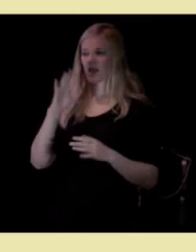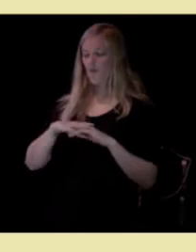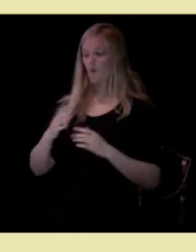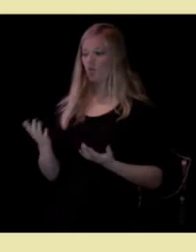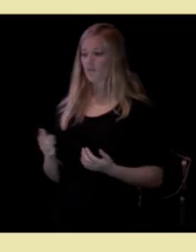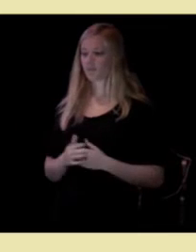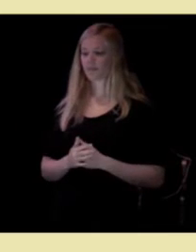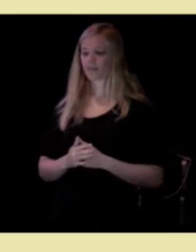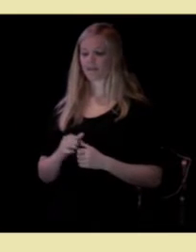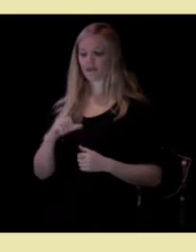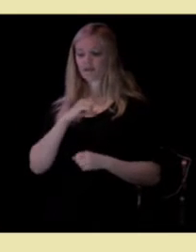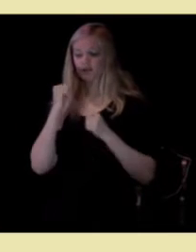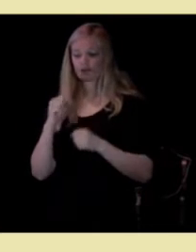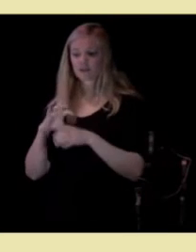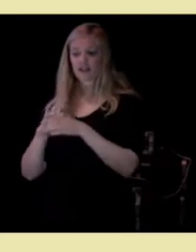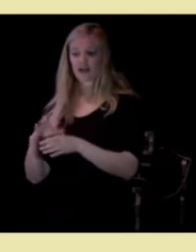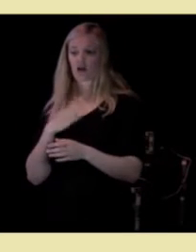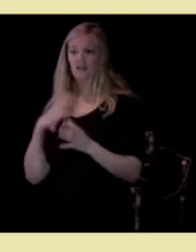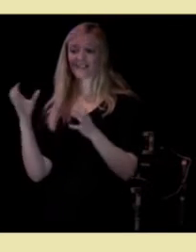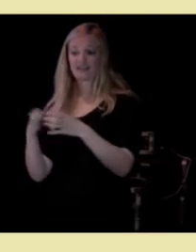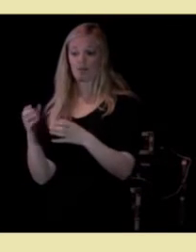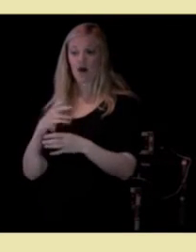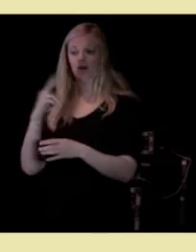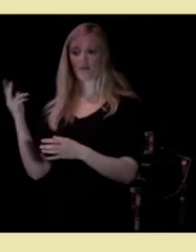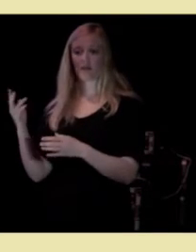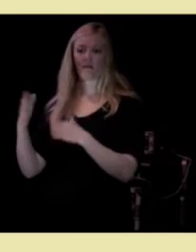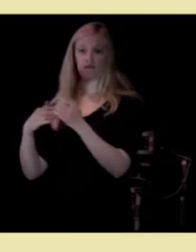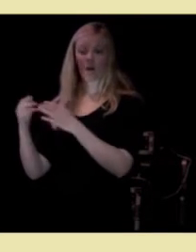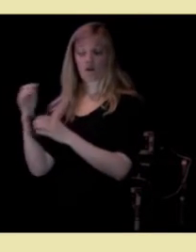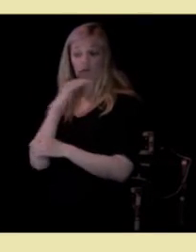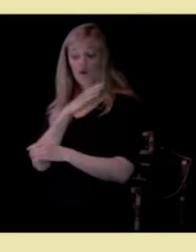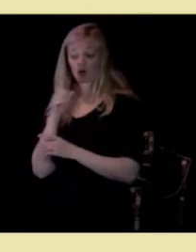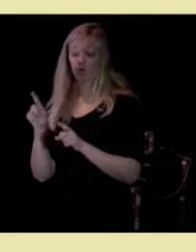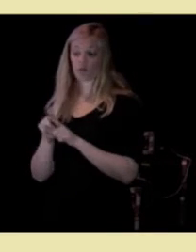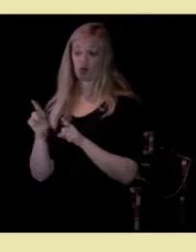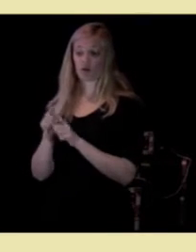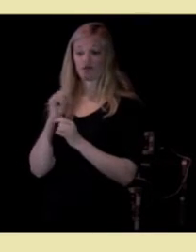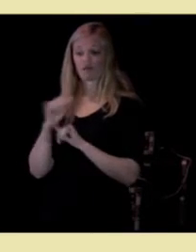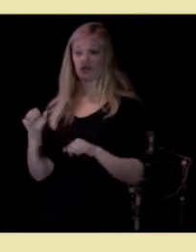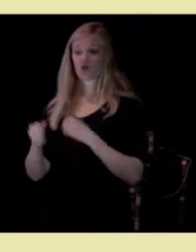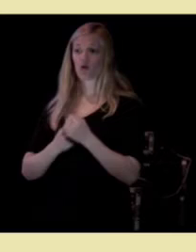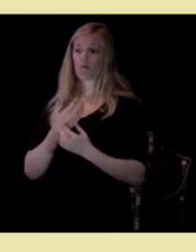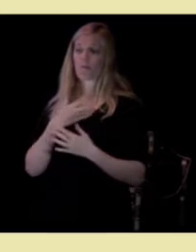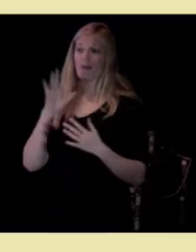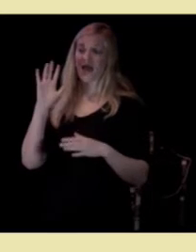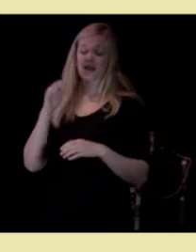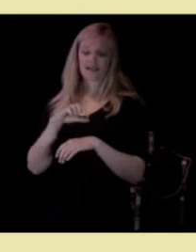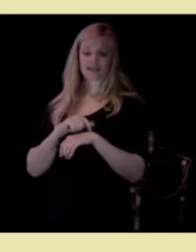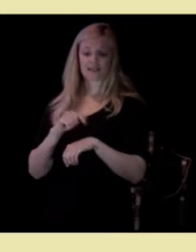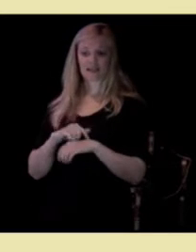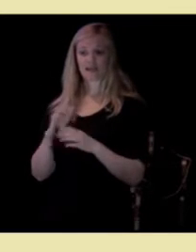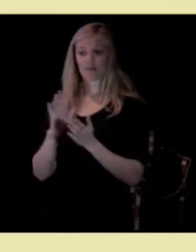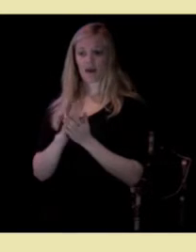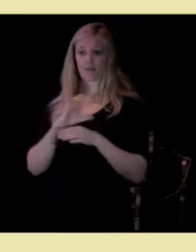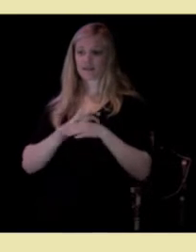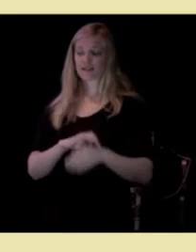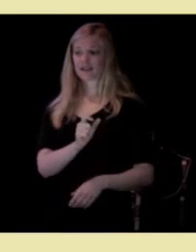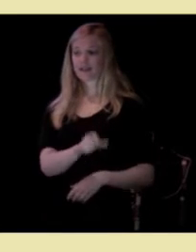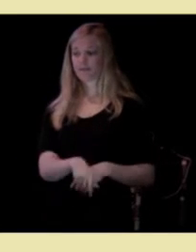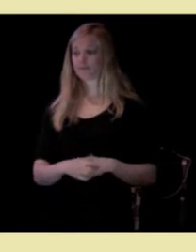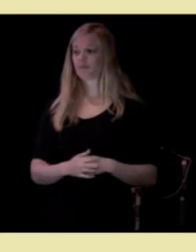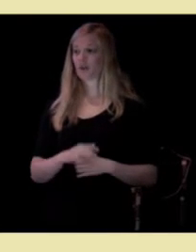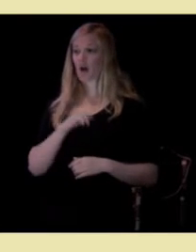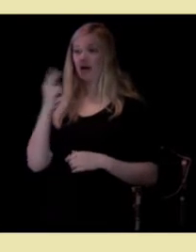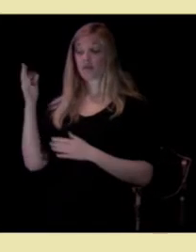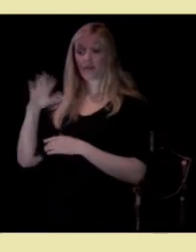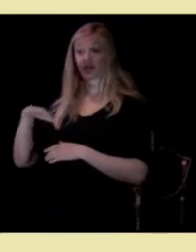Hvis fastleger jobber i team med andre fagfolk så frigjør man mer tid til pasientene. I andre land